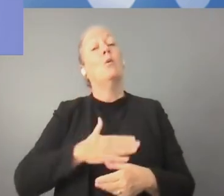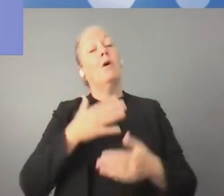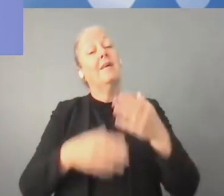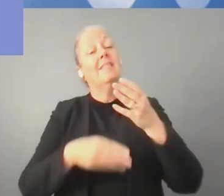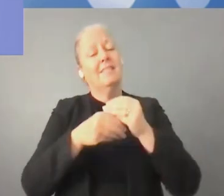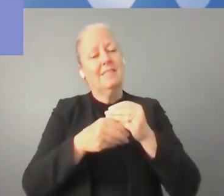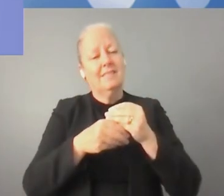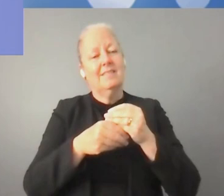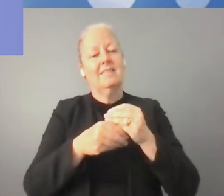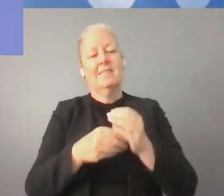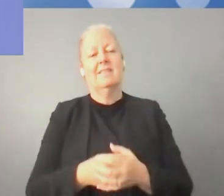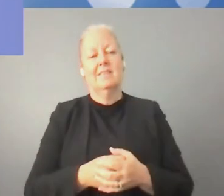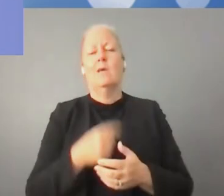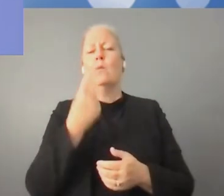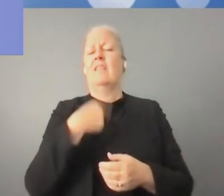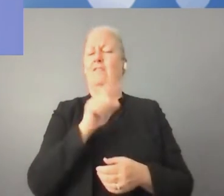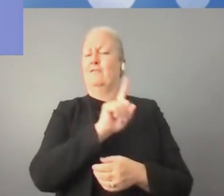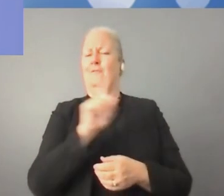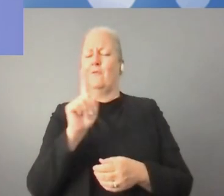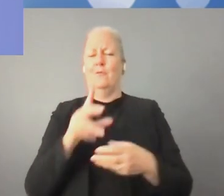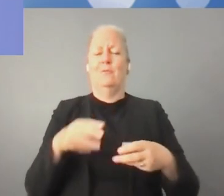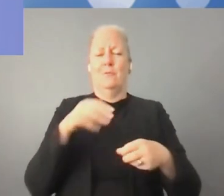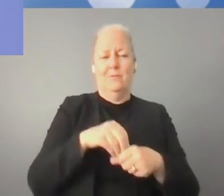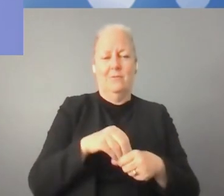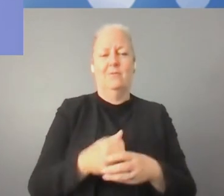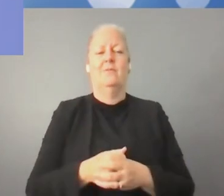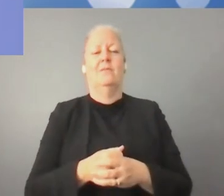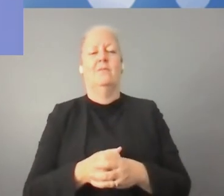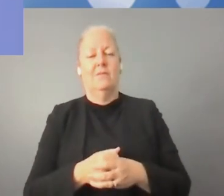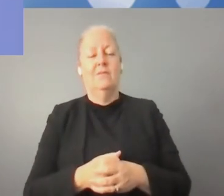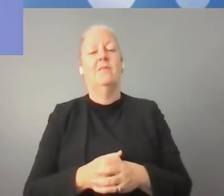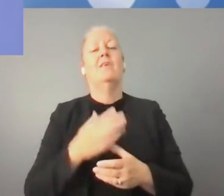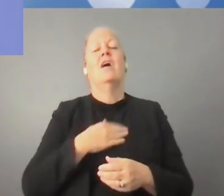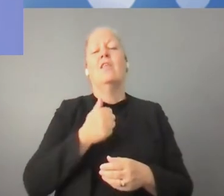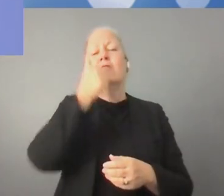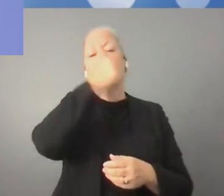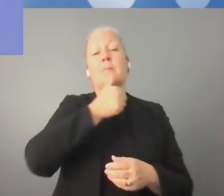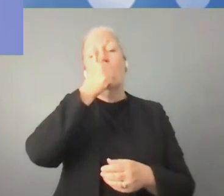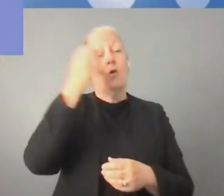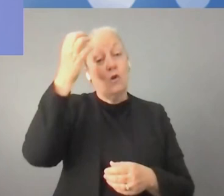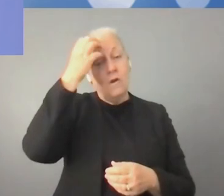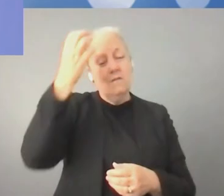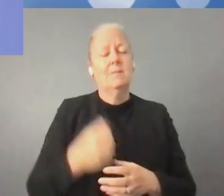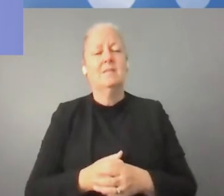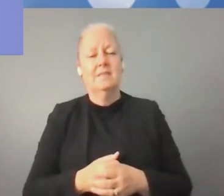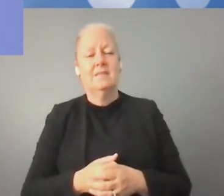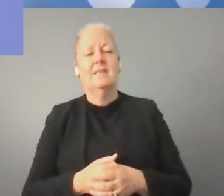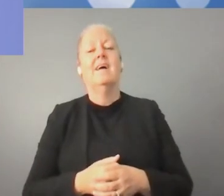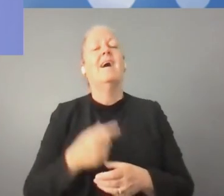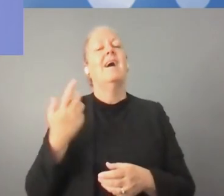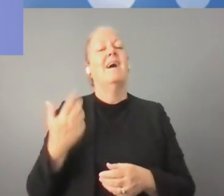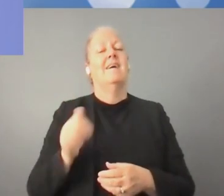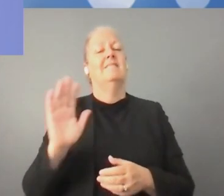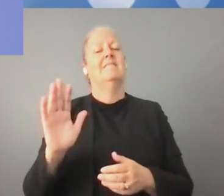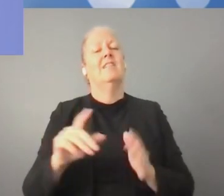أريد أن أضيف شيئاً واحد فقط. لما أقول هو مستبع أن حكومة أثيوبيا